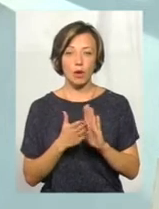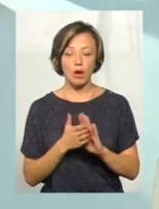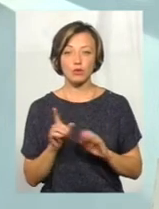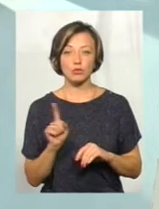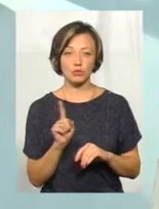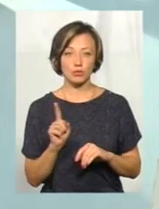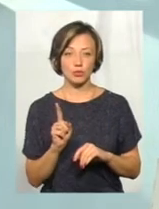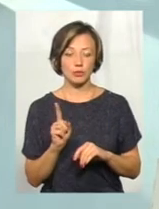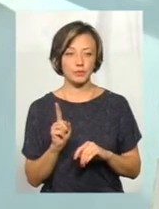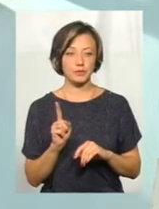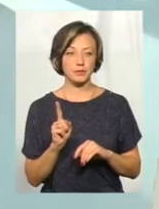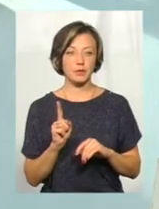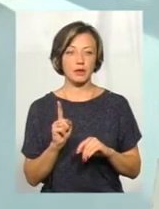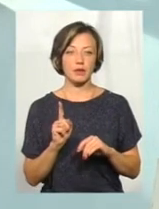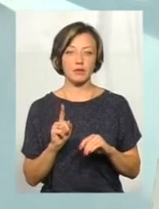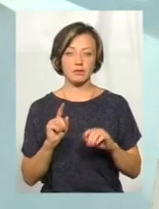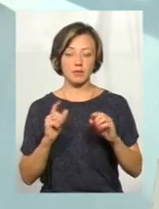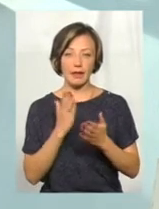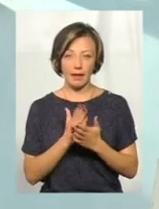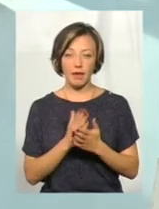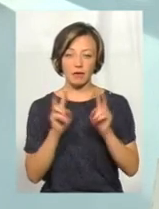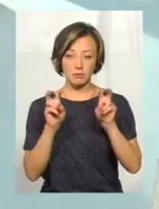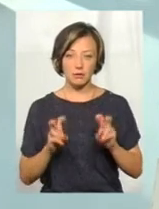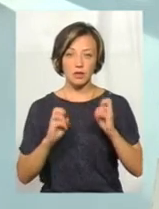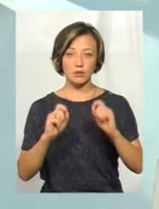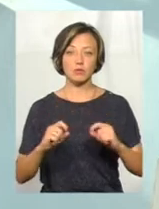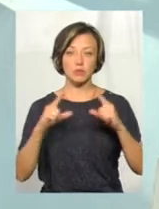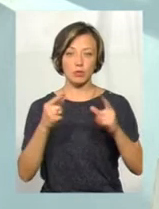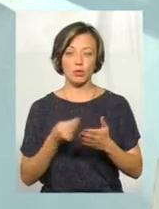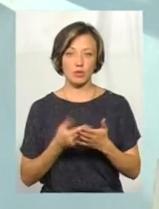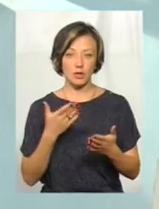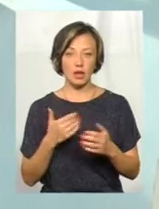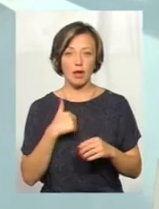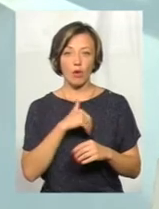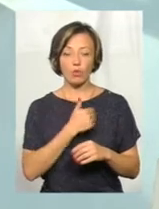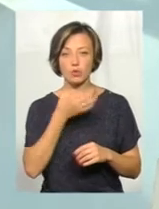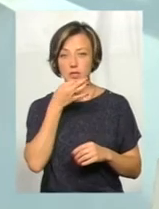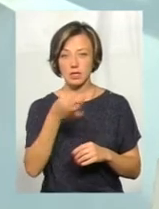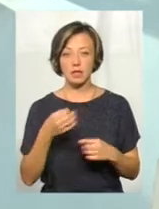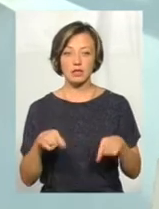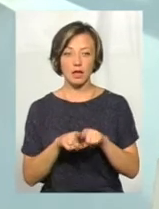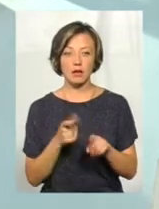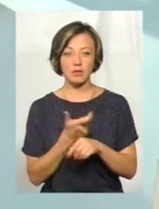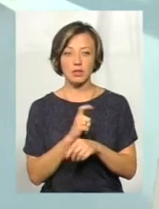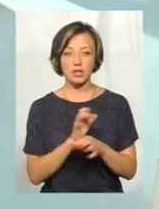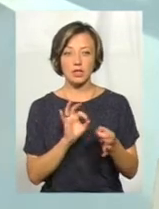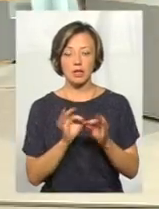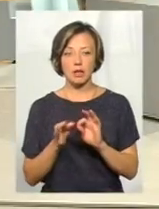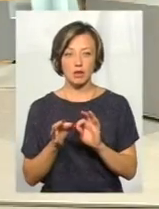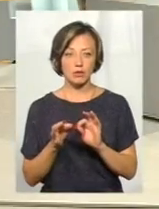які зростають в ціні. Я хочу вам сказати так, більш докладно